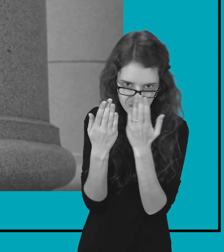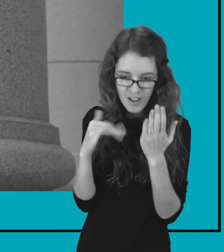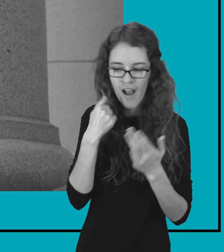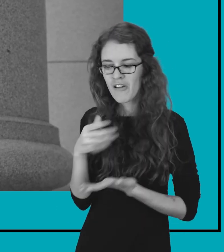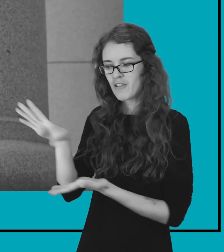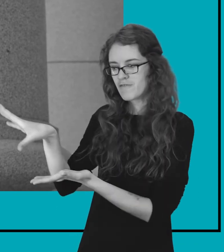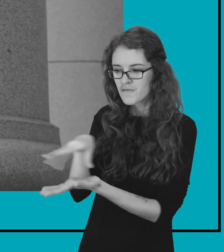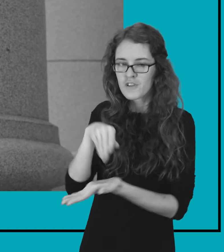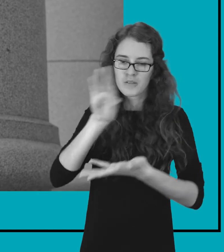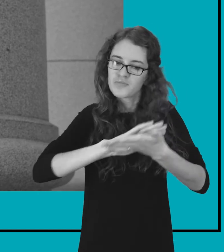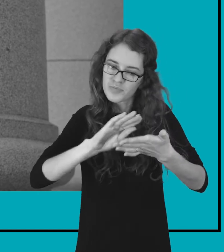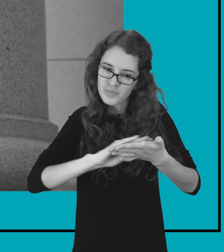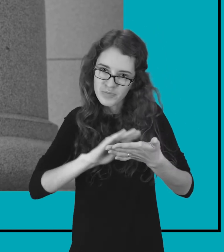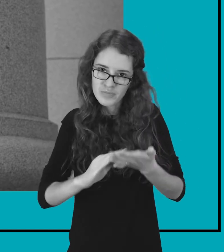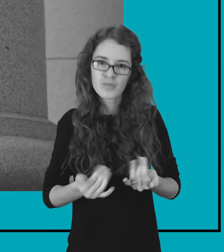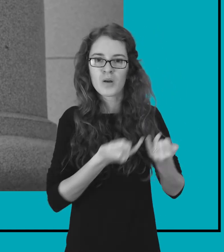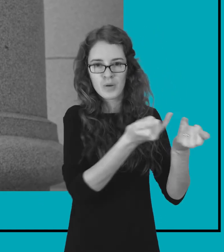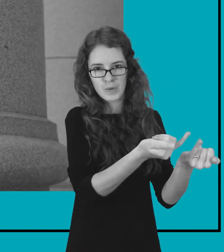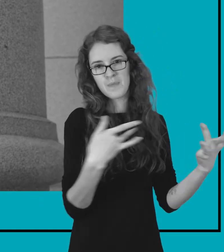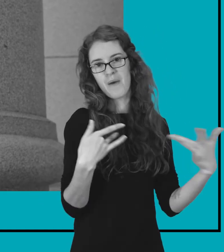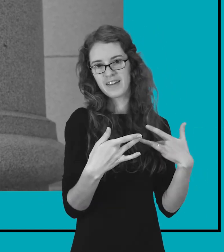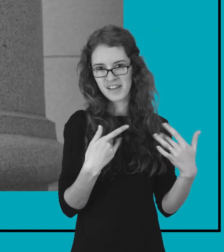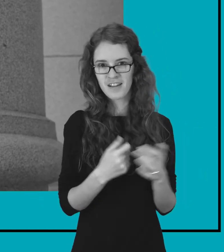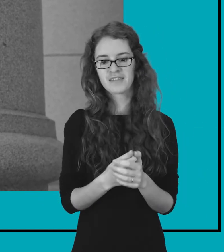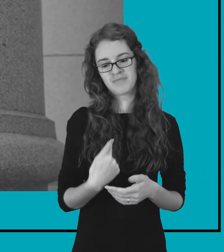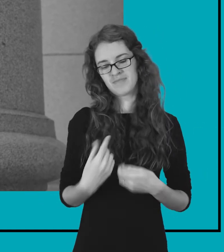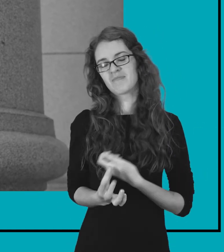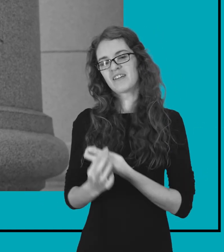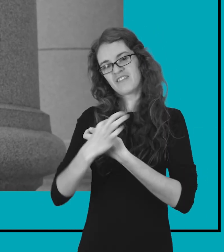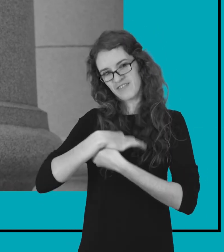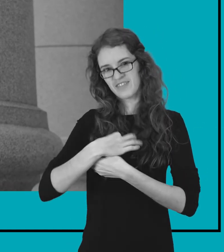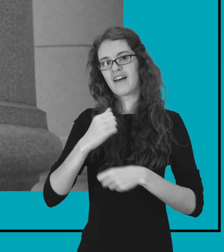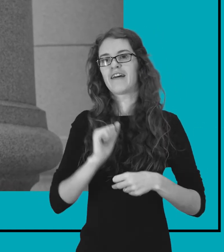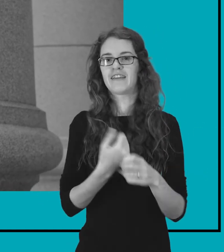inscenizacija, bet prieš tai, aišku, turėjau įveikti visą šitą vargą.